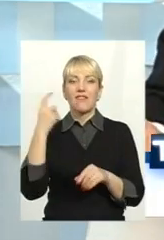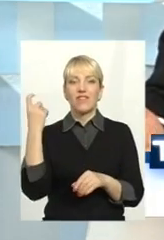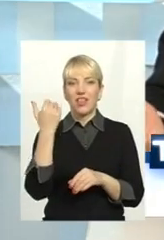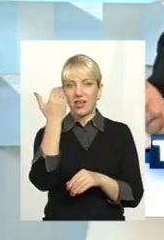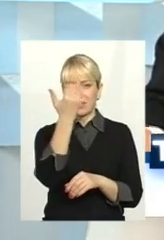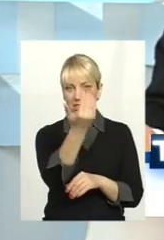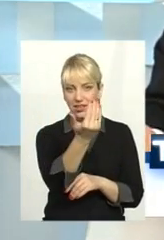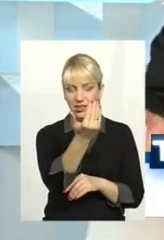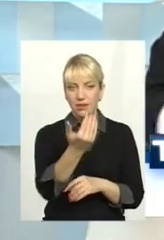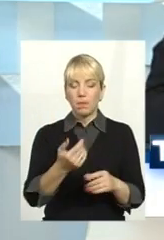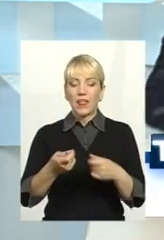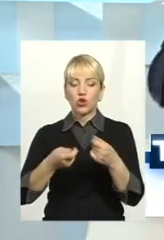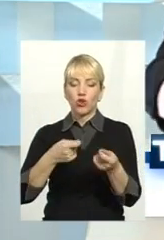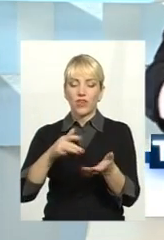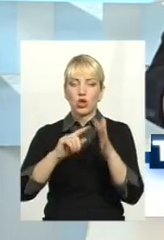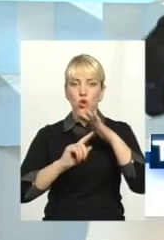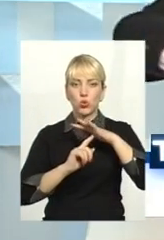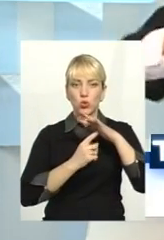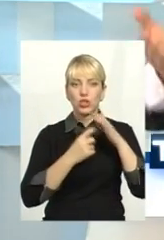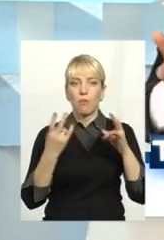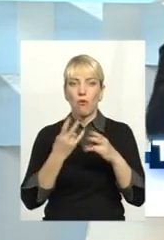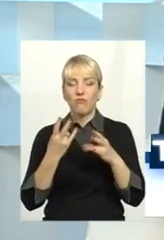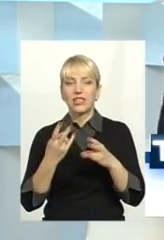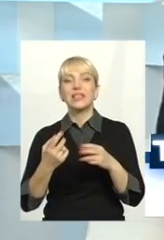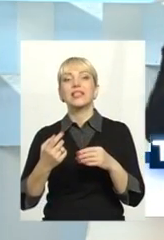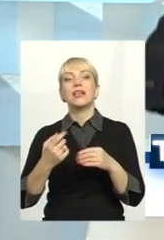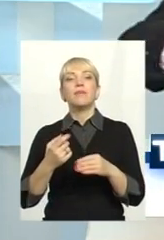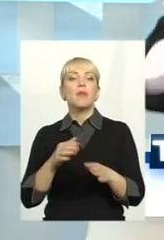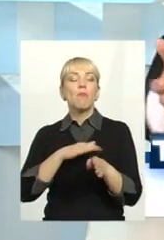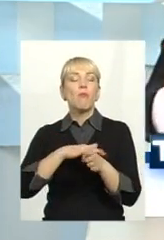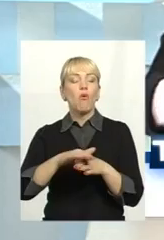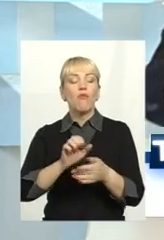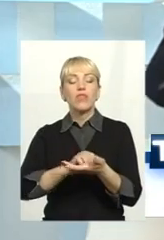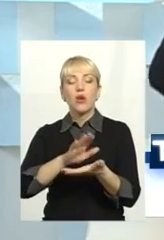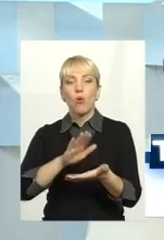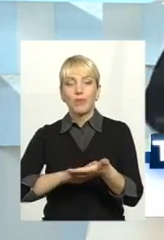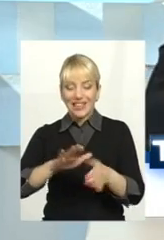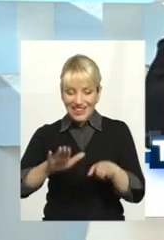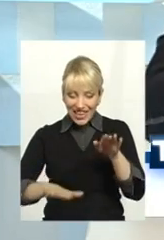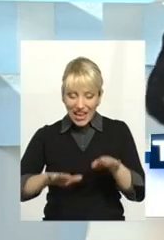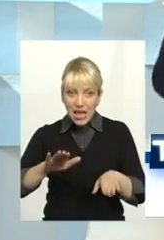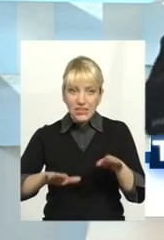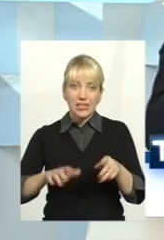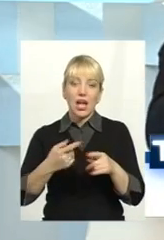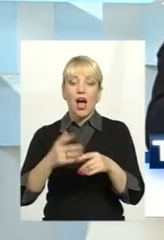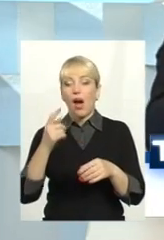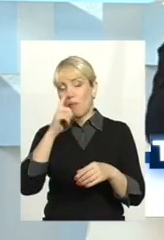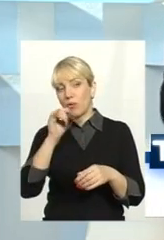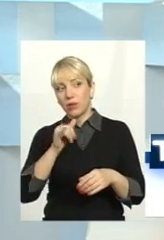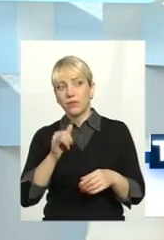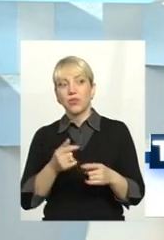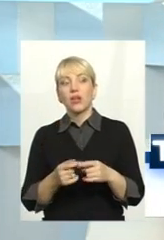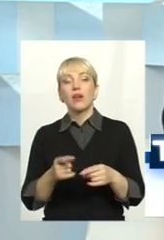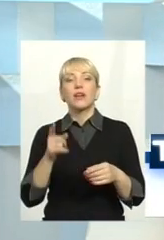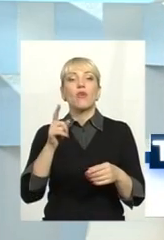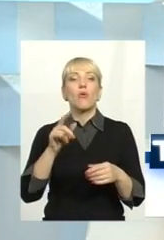торгівельної точки має забезпечити повний облік терези або заправку на бензоколонках.